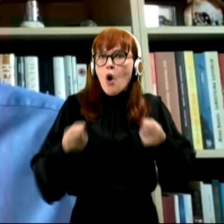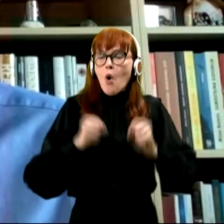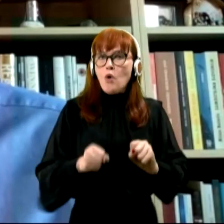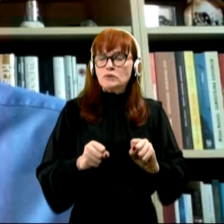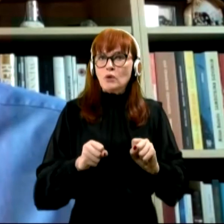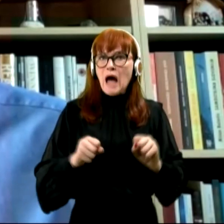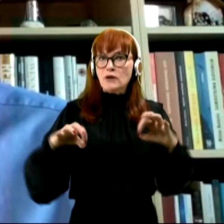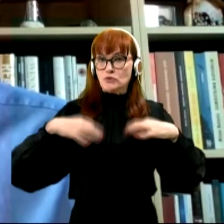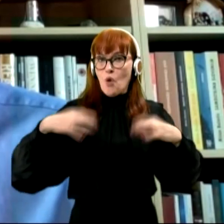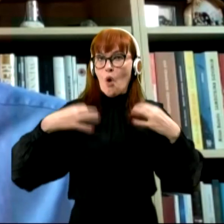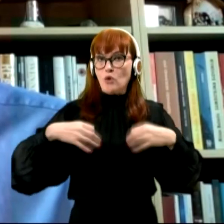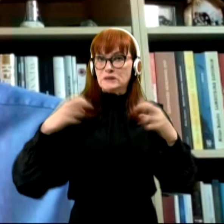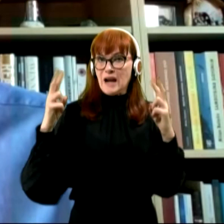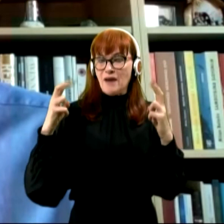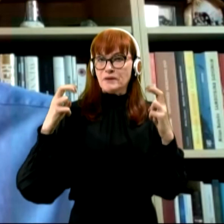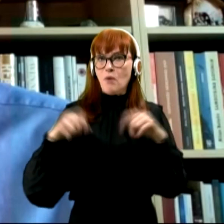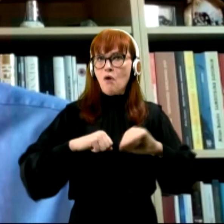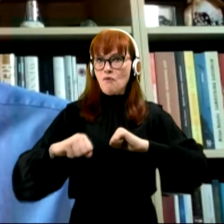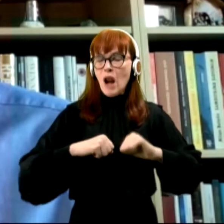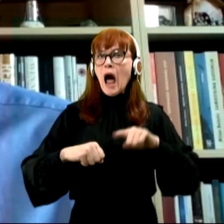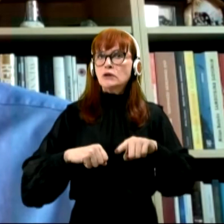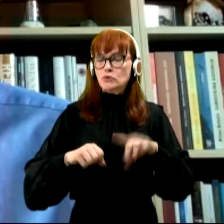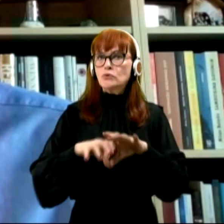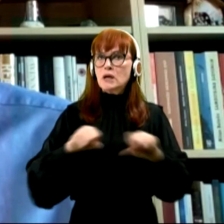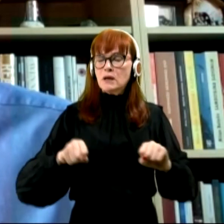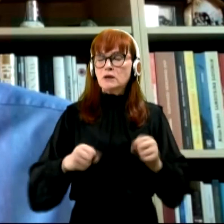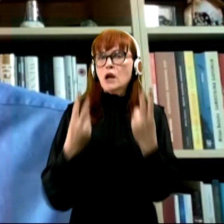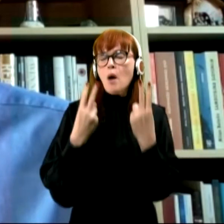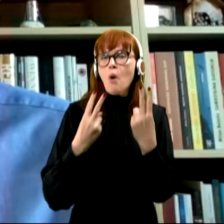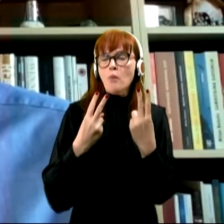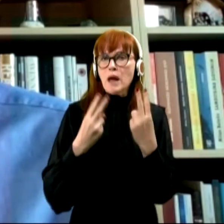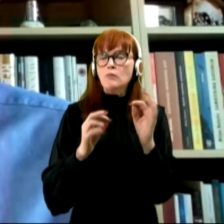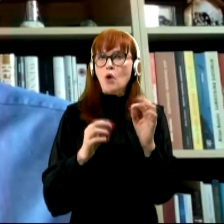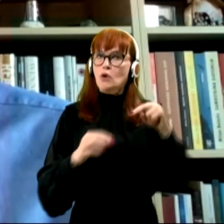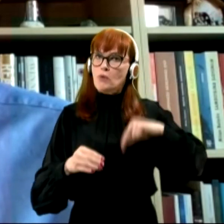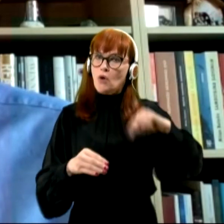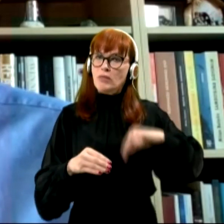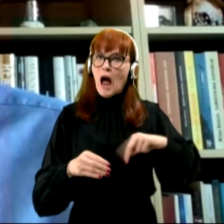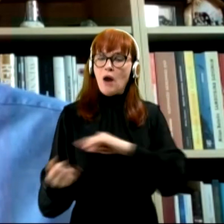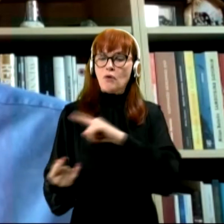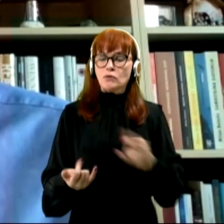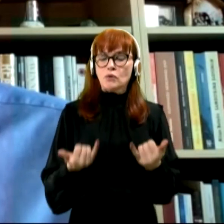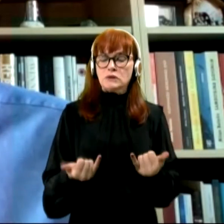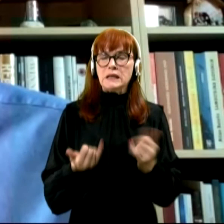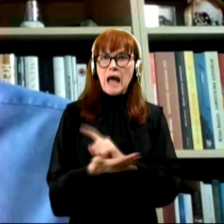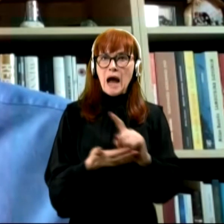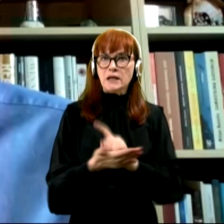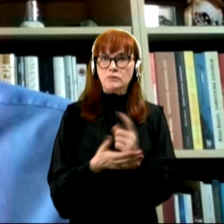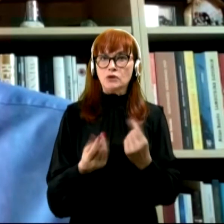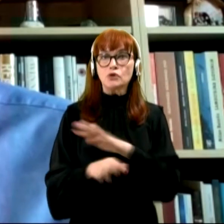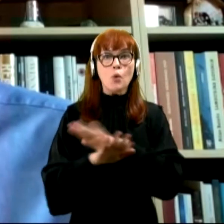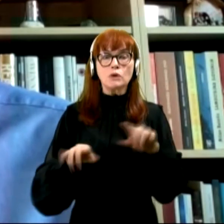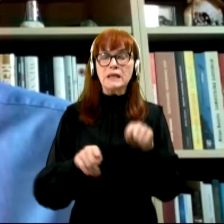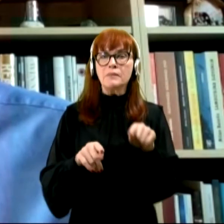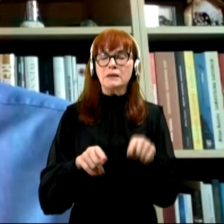ukrevamo. Mislim, da je vlada tukaj odigrala zelo pomembno in dobro vlogo. V dosedanjem času smo z vsemi temi